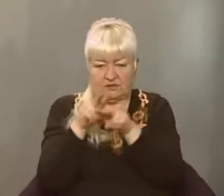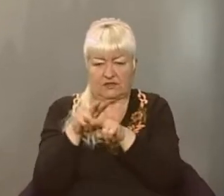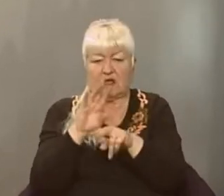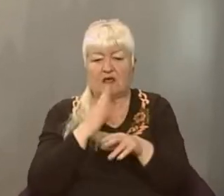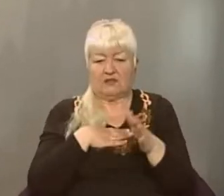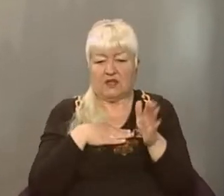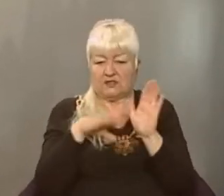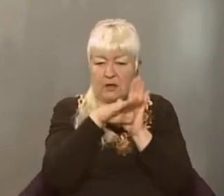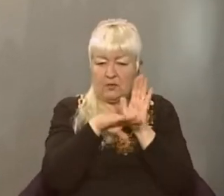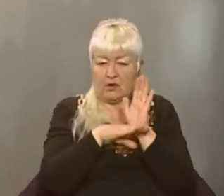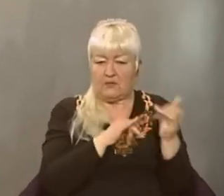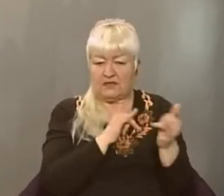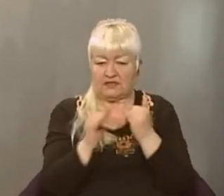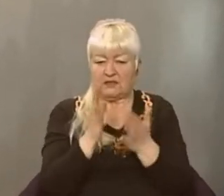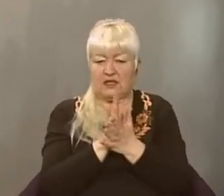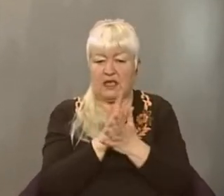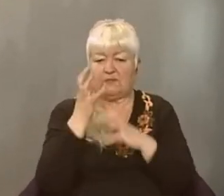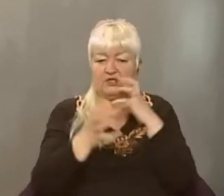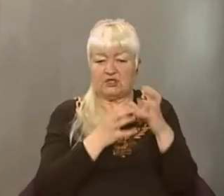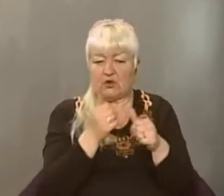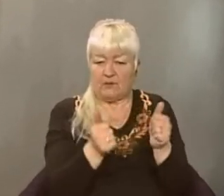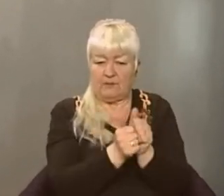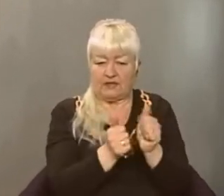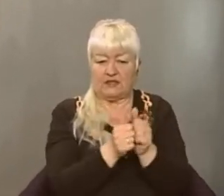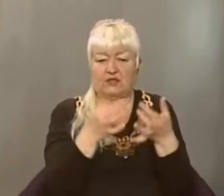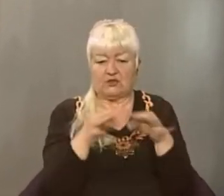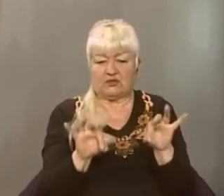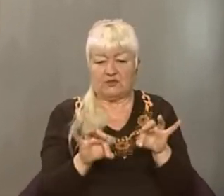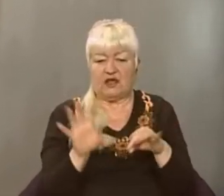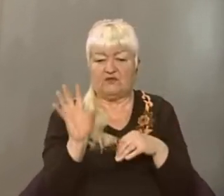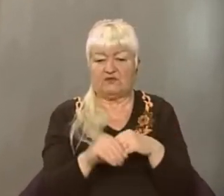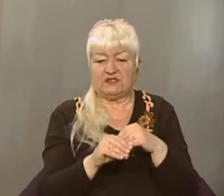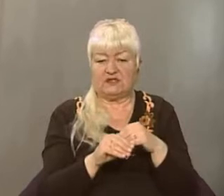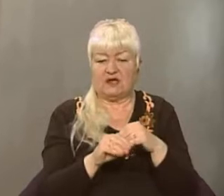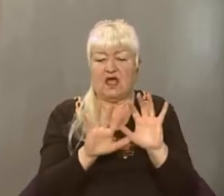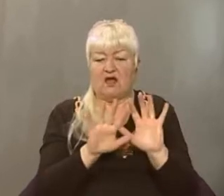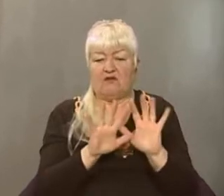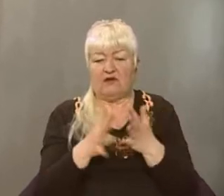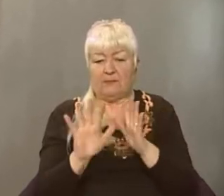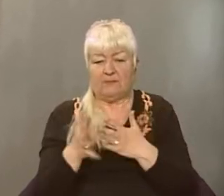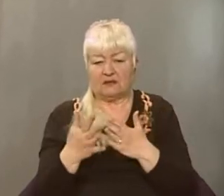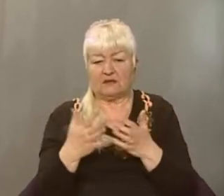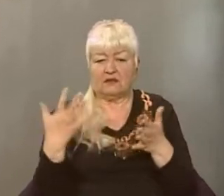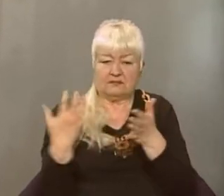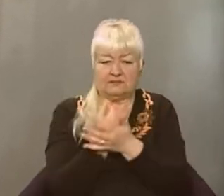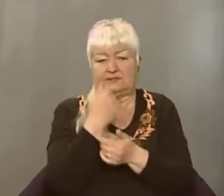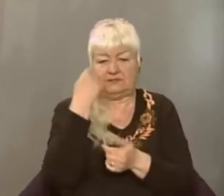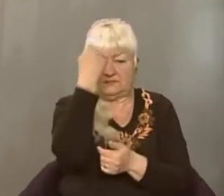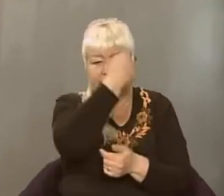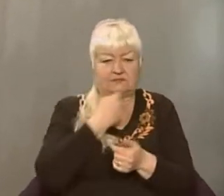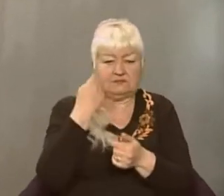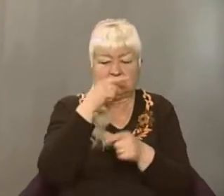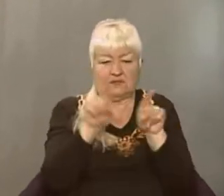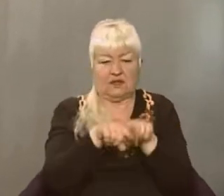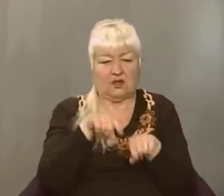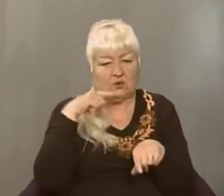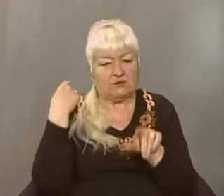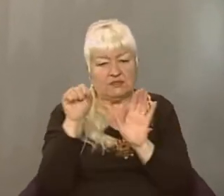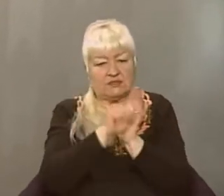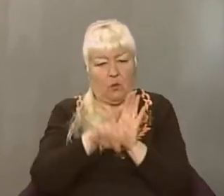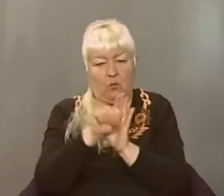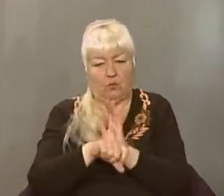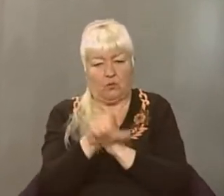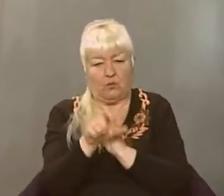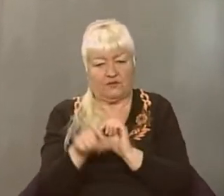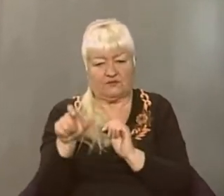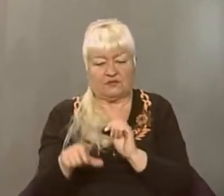надане нам міжнародними партнерами, дозволяє майже у всіх випадках ідентифікувати таких російських вбивць. Наприклад, ми